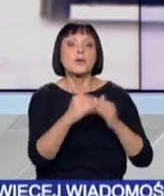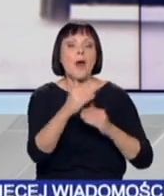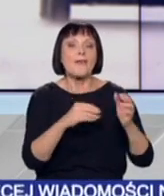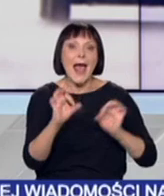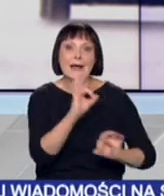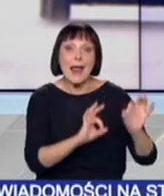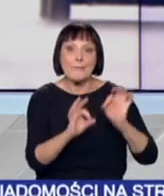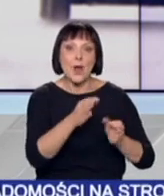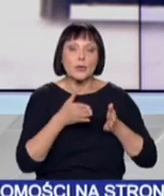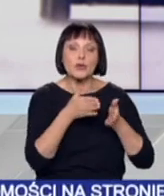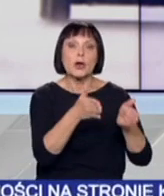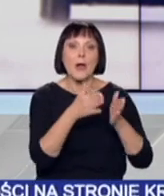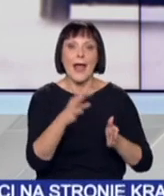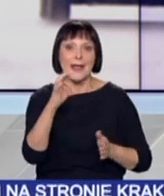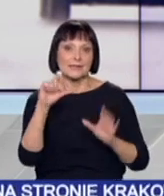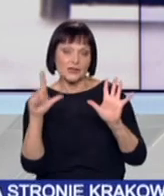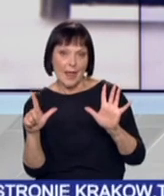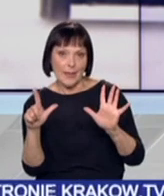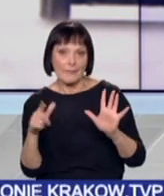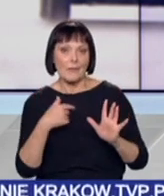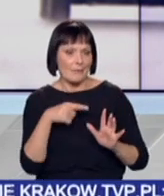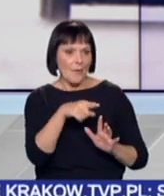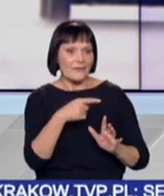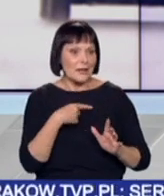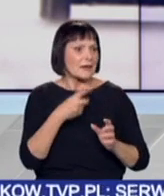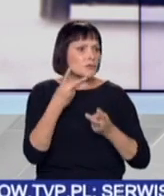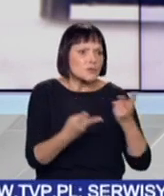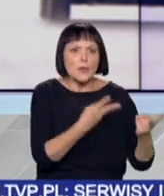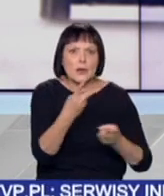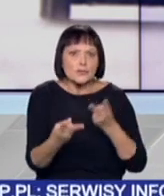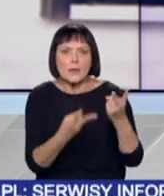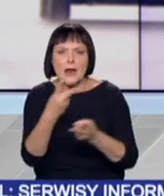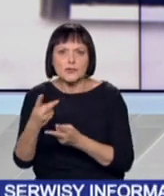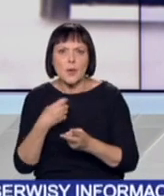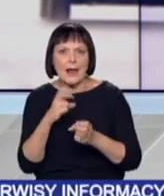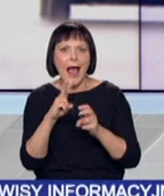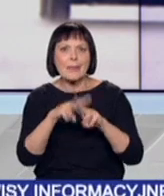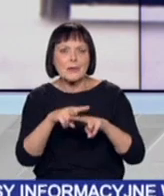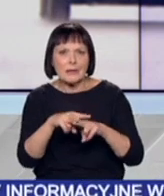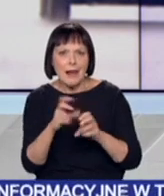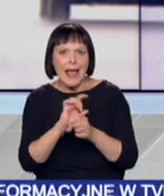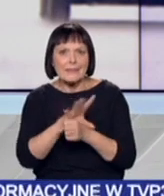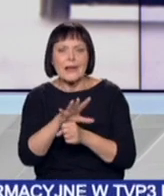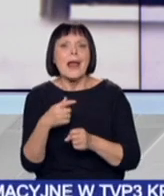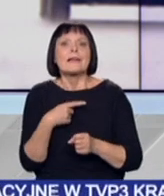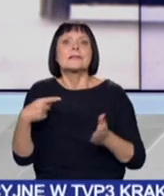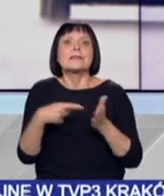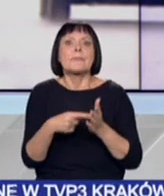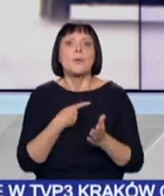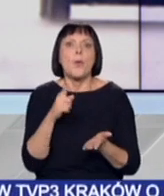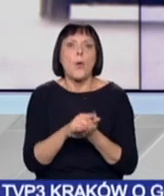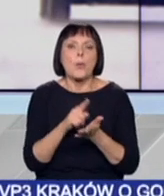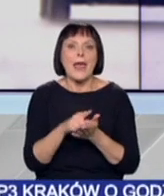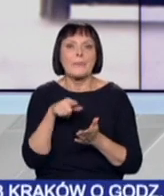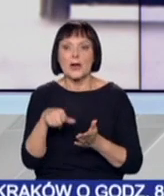pobliskiej drogi ekspresowej S7. Szeroko zakrojona akcja poszukiwawcza trwa. Cel? Zdążyć,